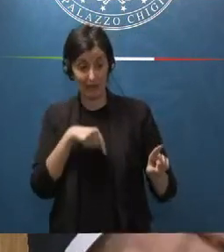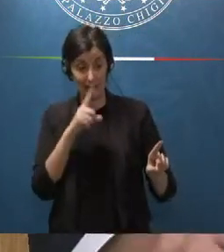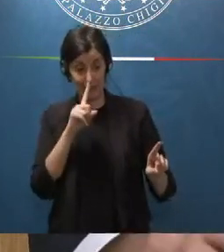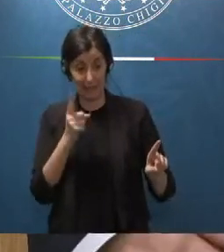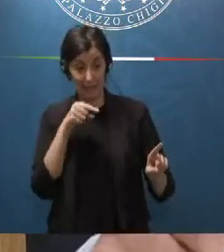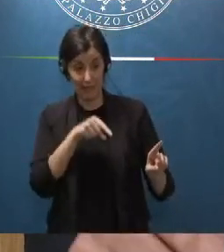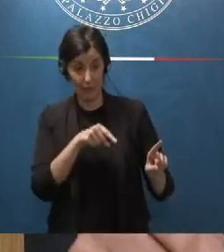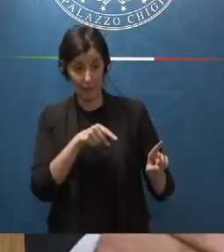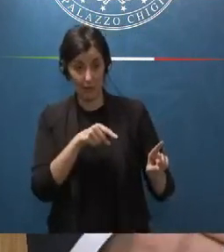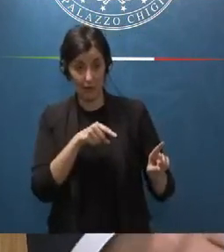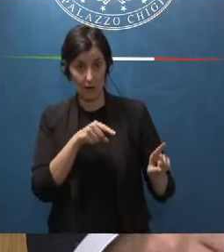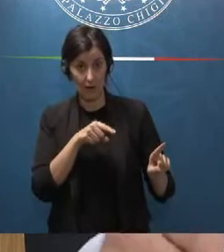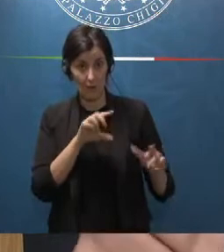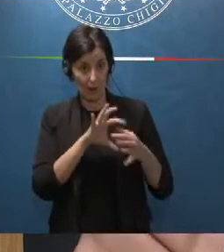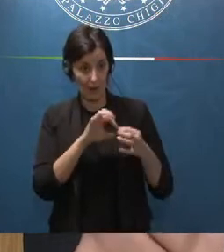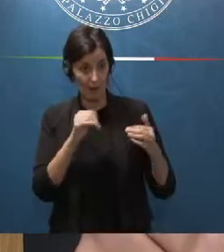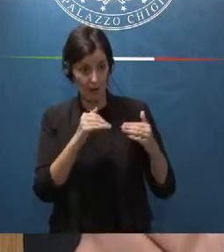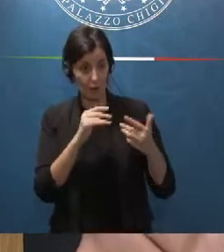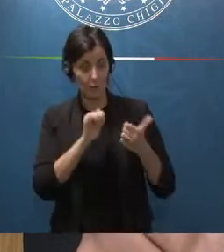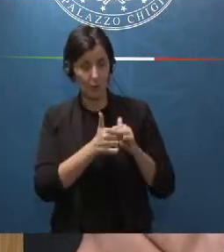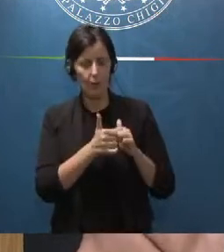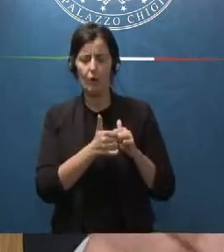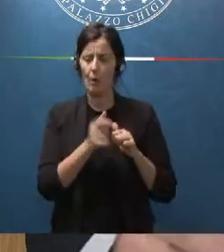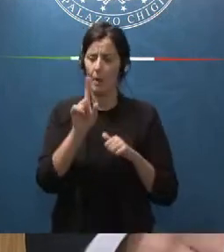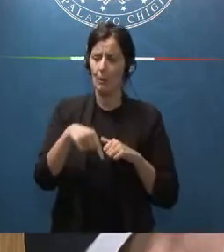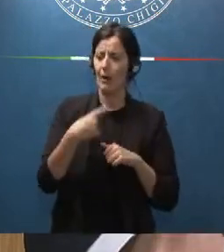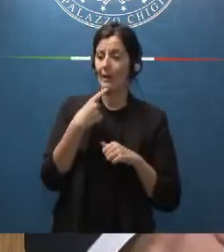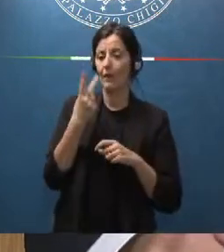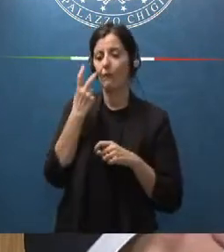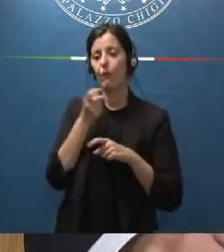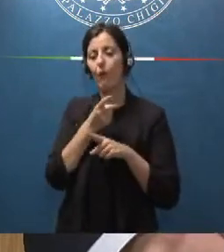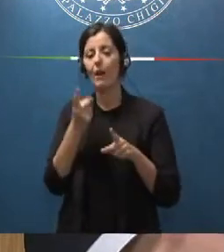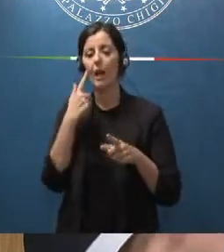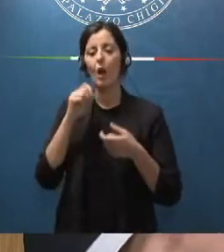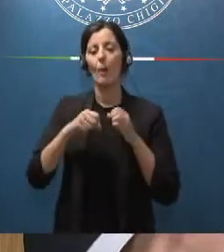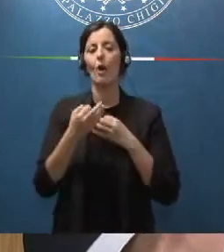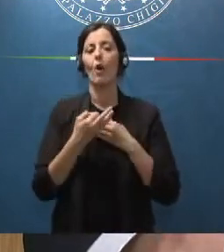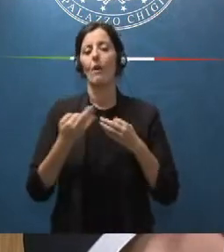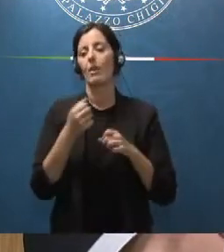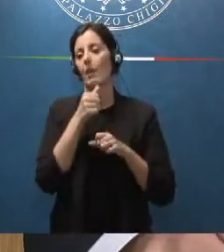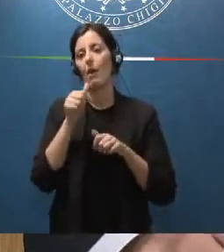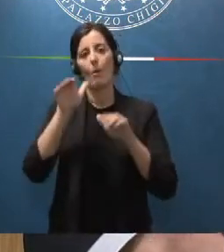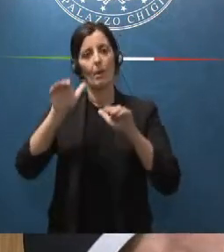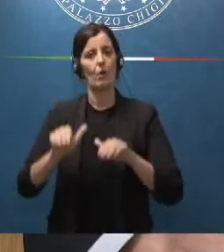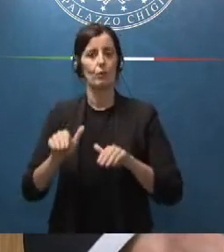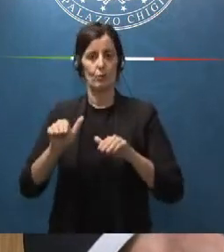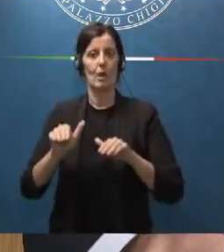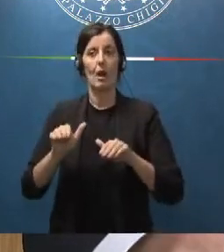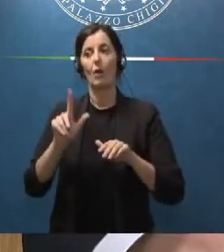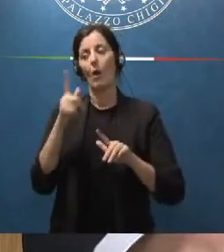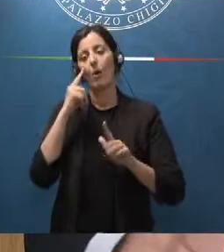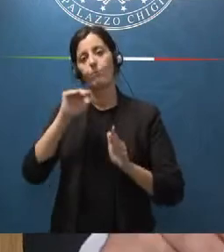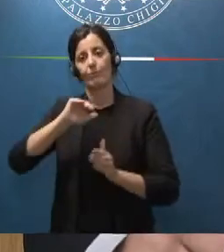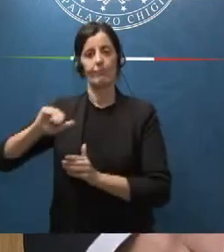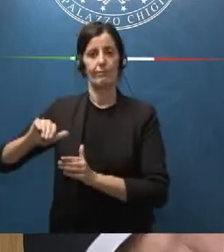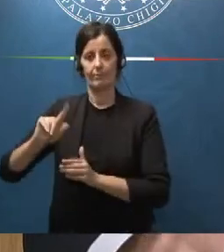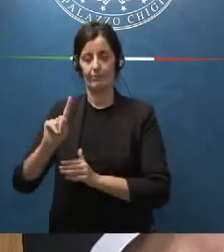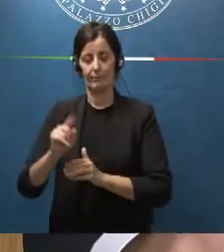sportivo del termine ma anche di chi invece vuole che il comportamento corretto venga tutelato e non venga invece sacrificato